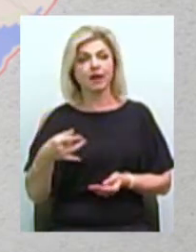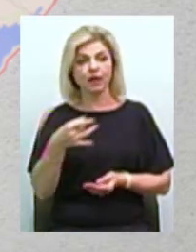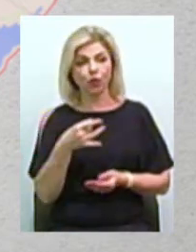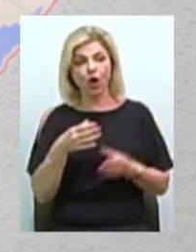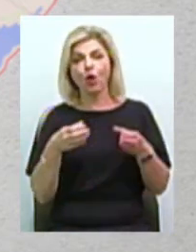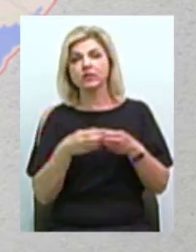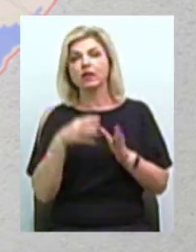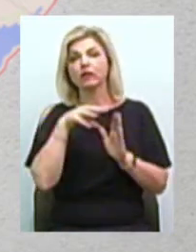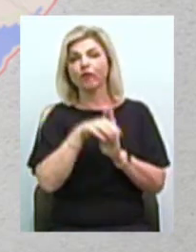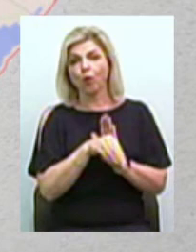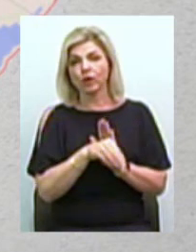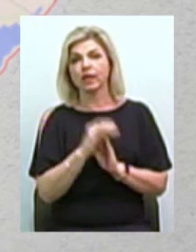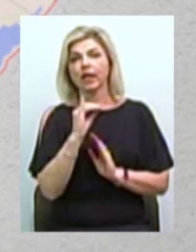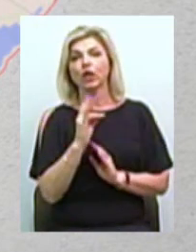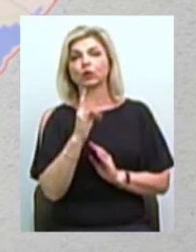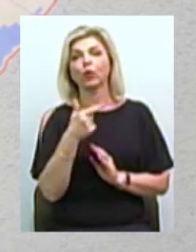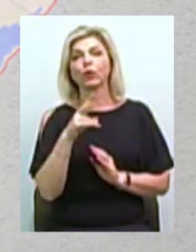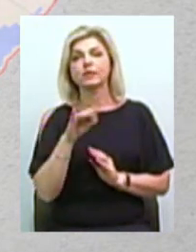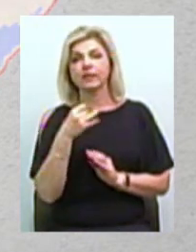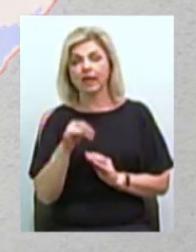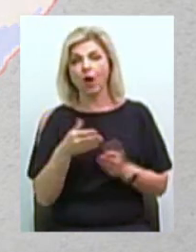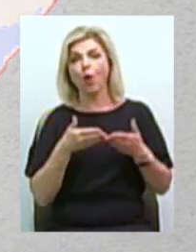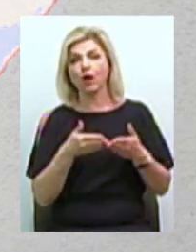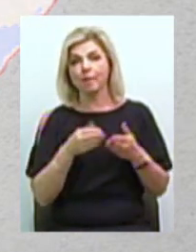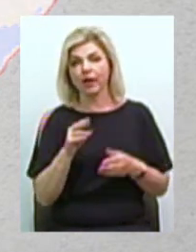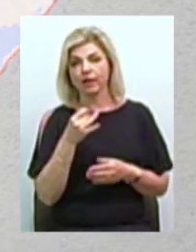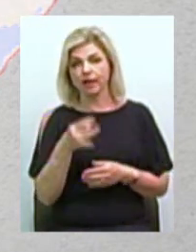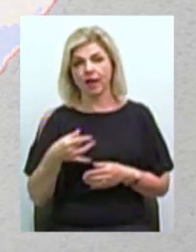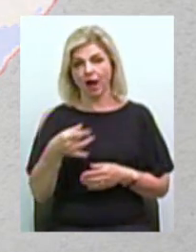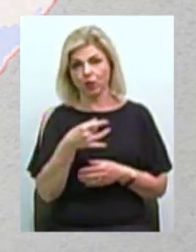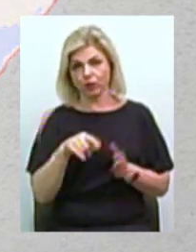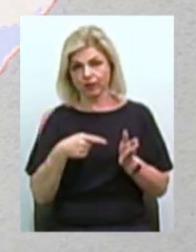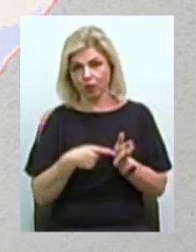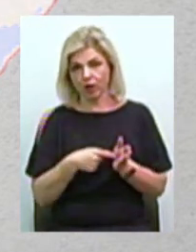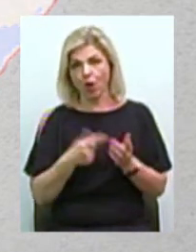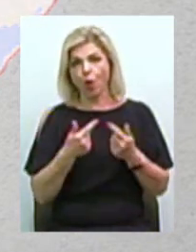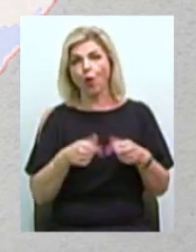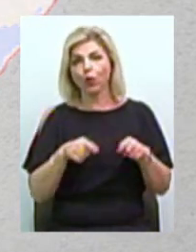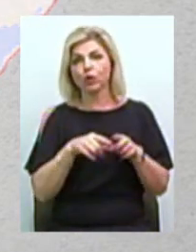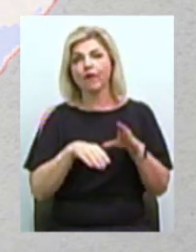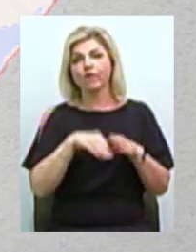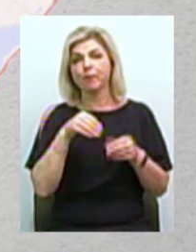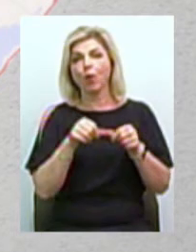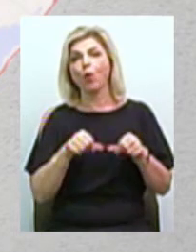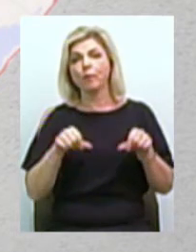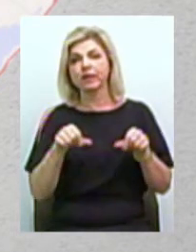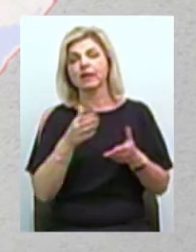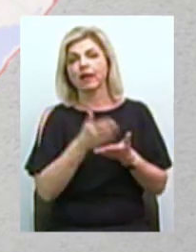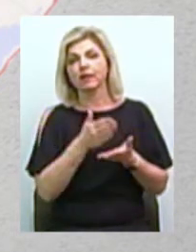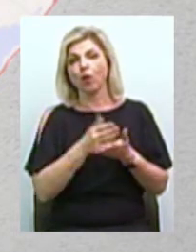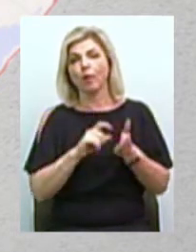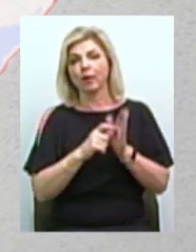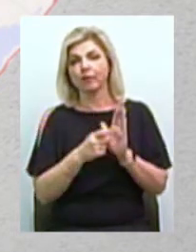округу входять Інгульський – корабельний райони міста Миколаїва Окружна виборча комісія розташована в